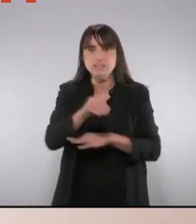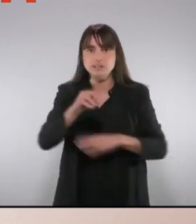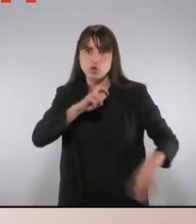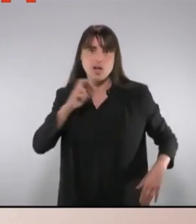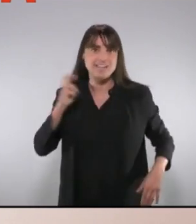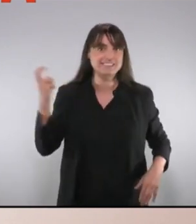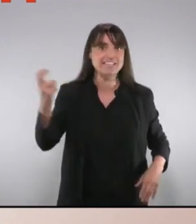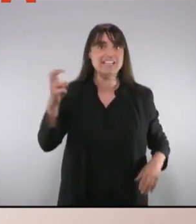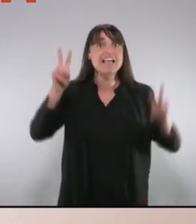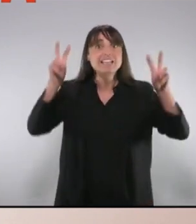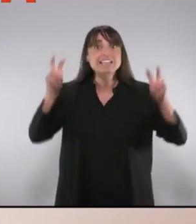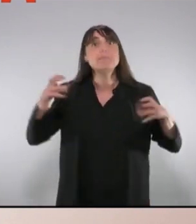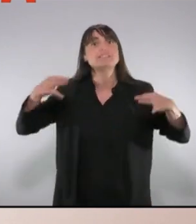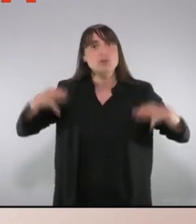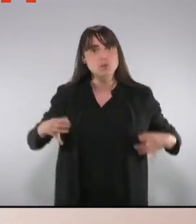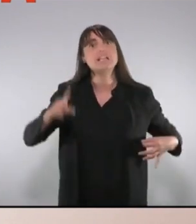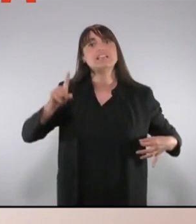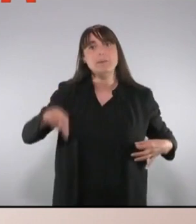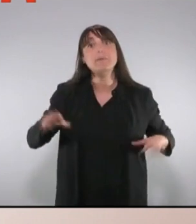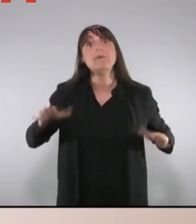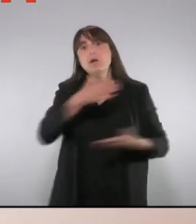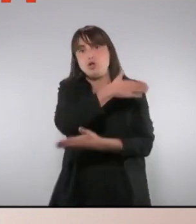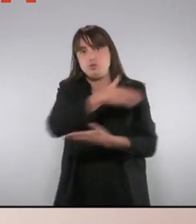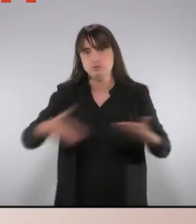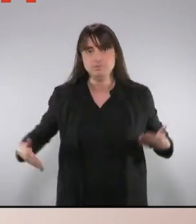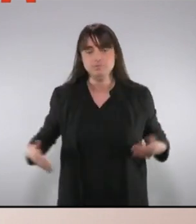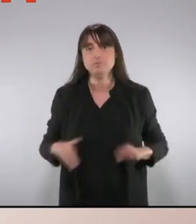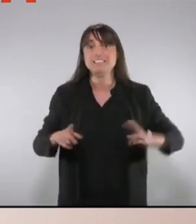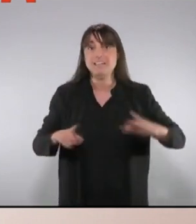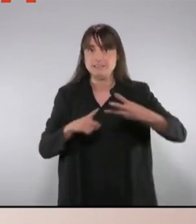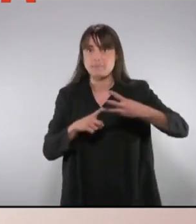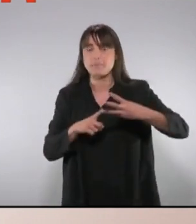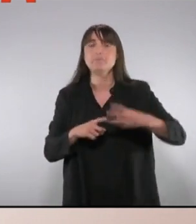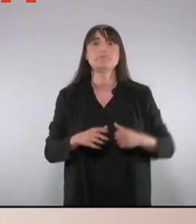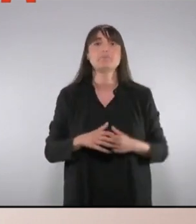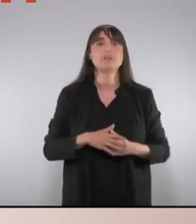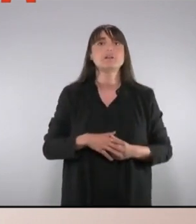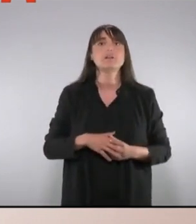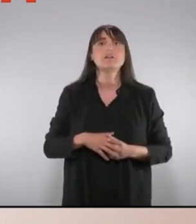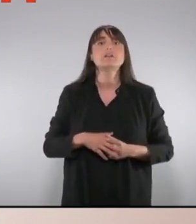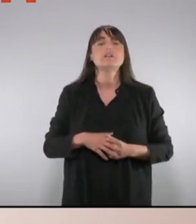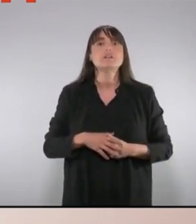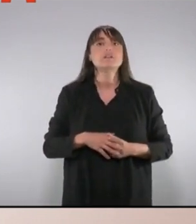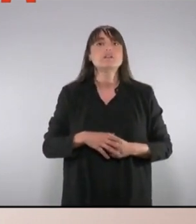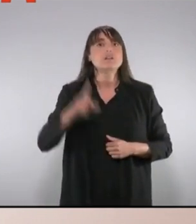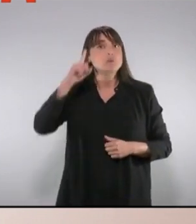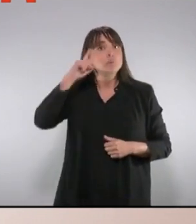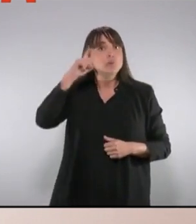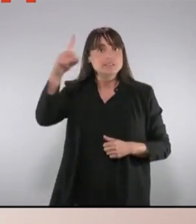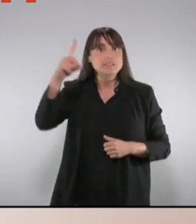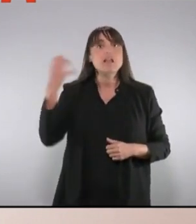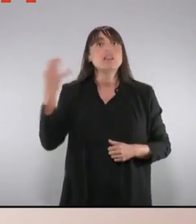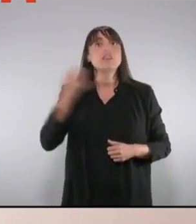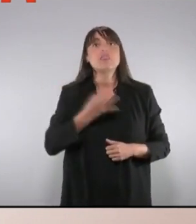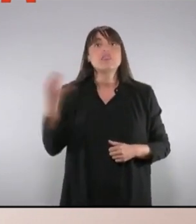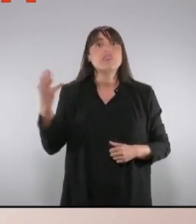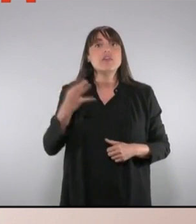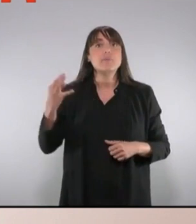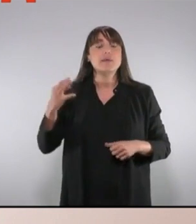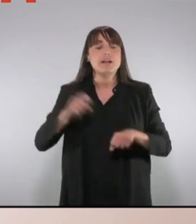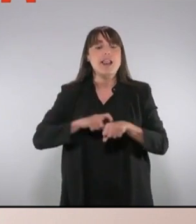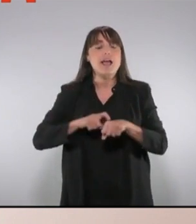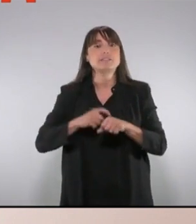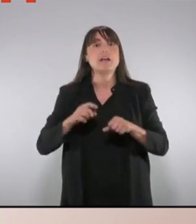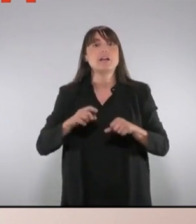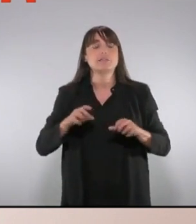i tercer, última ràtio de la intervenció policial. Cal que els cossos policials tinguin un caràcter proactiu